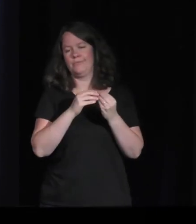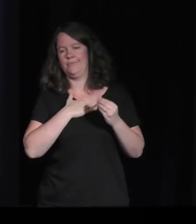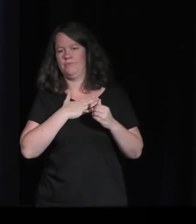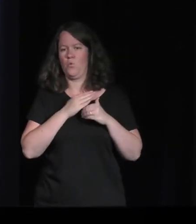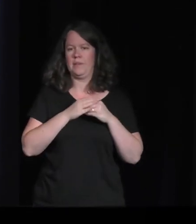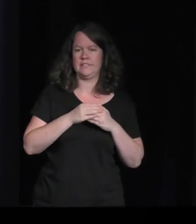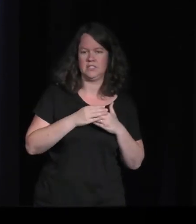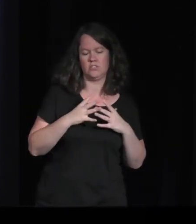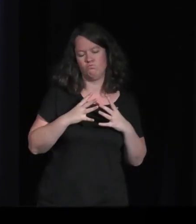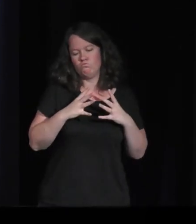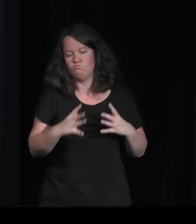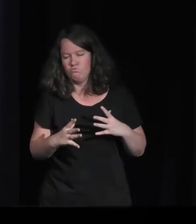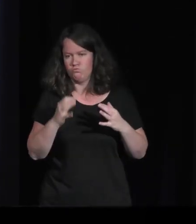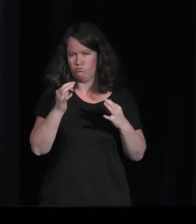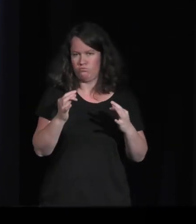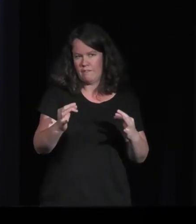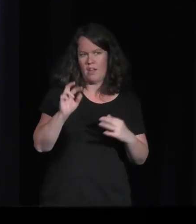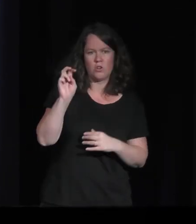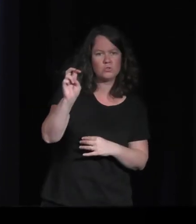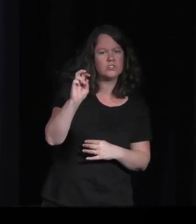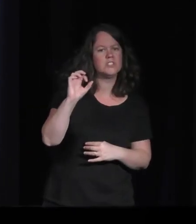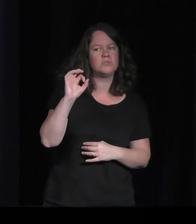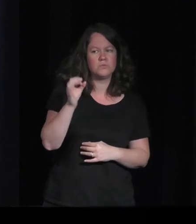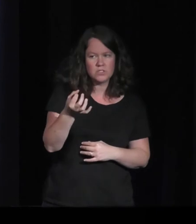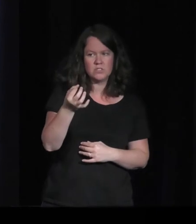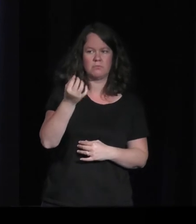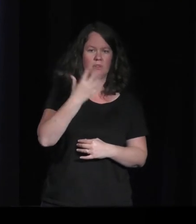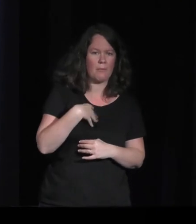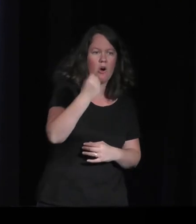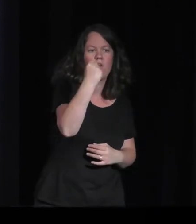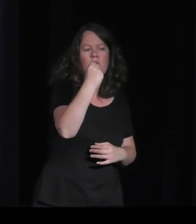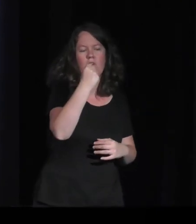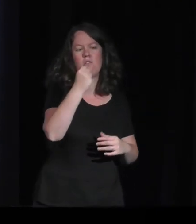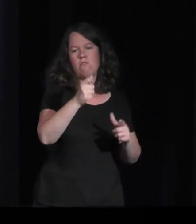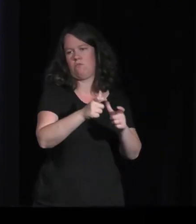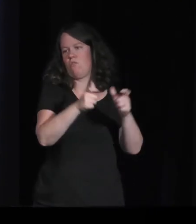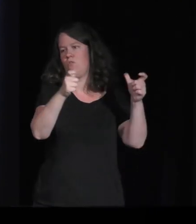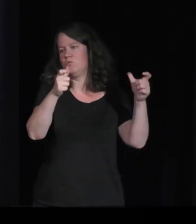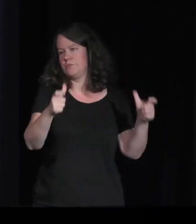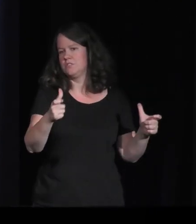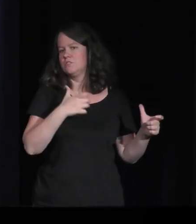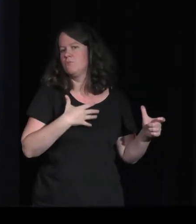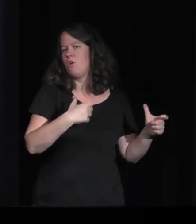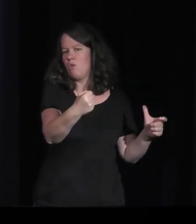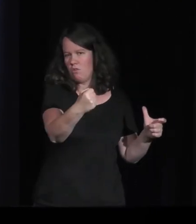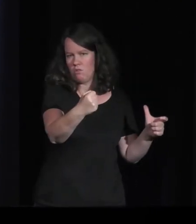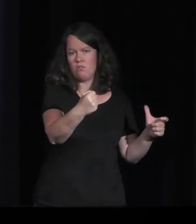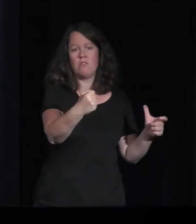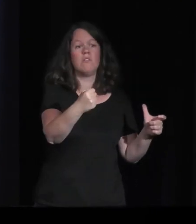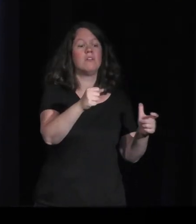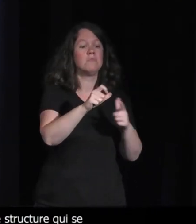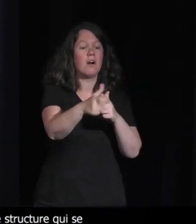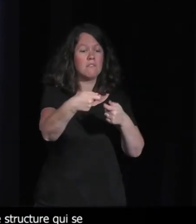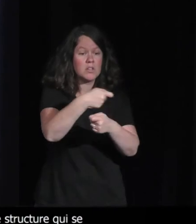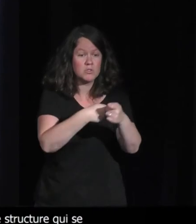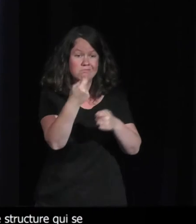essayer de porter ça. Ce qui, derrière, va être récupéré par la structure qui pourra probablement monétiser ça. Donc, ça peut poser question.